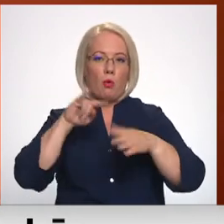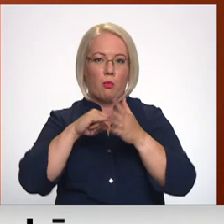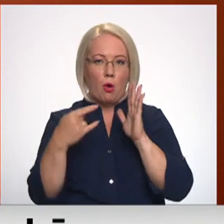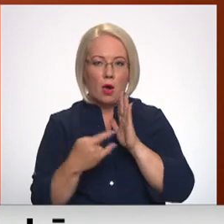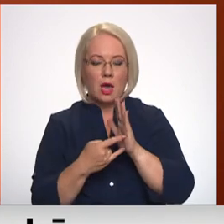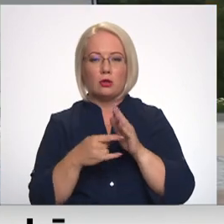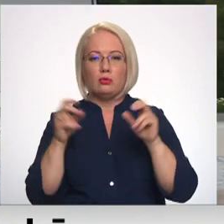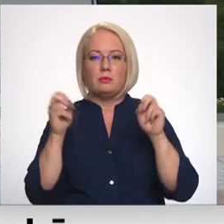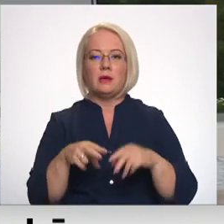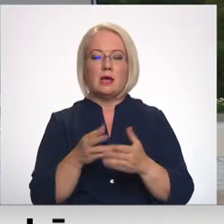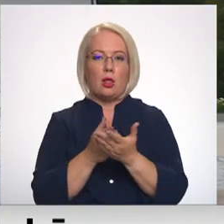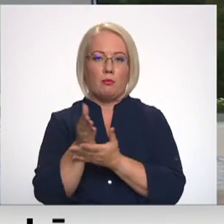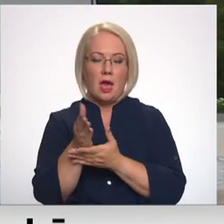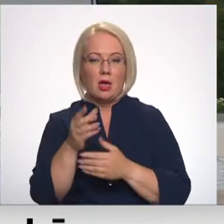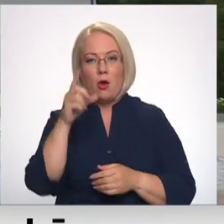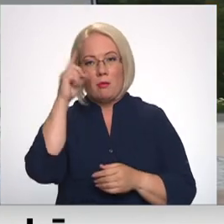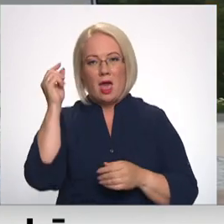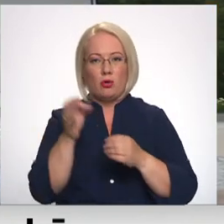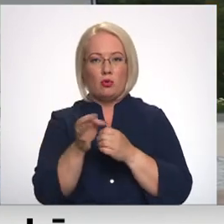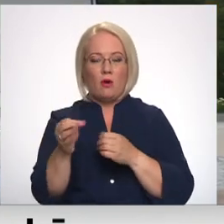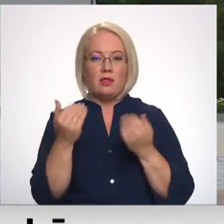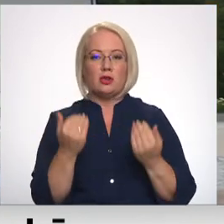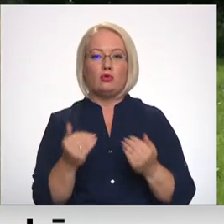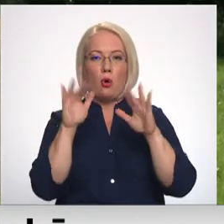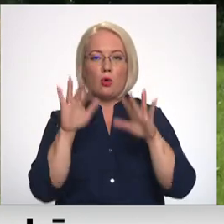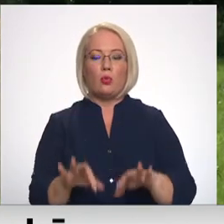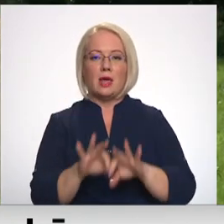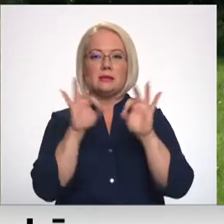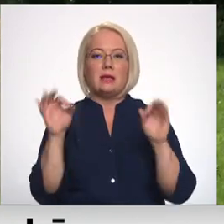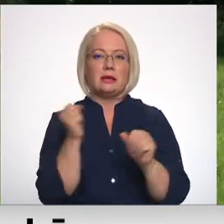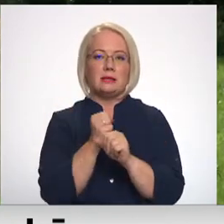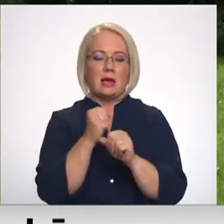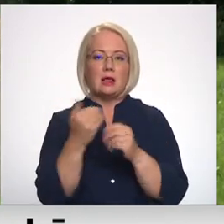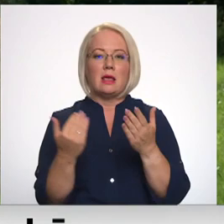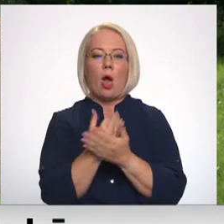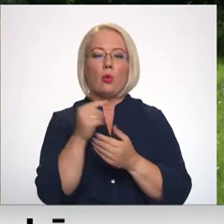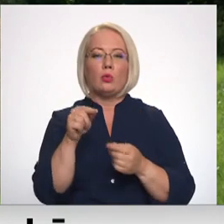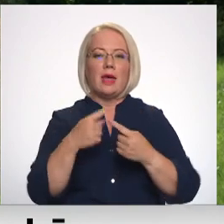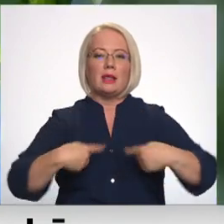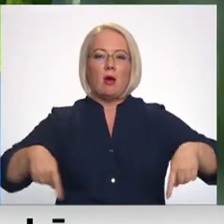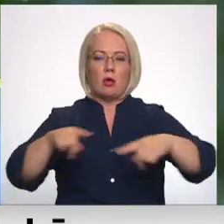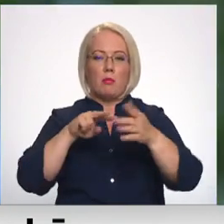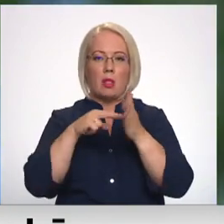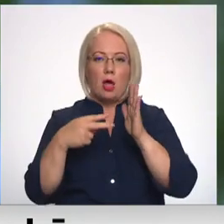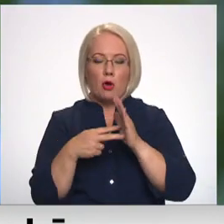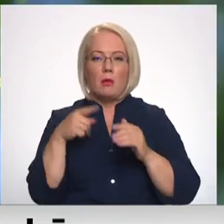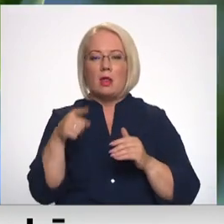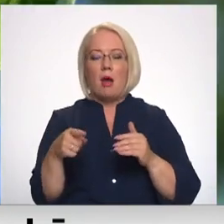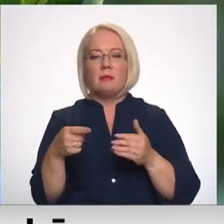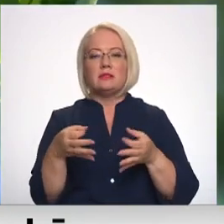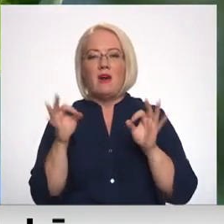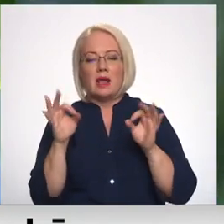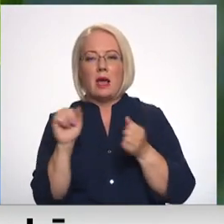speciālu pieju. Prēļu novadā jau šoruden sāks izstrādāt jauno teritoriālo plānojumu, un tam par nozīmīgām dabas vērtībām